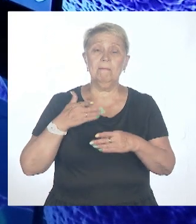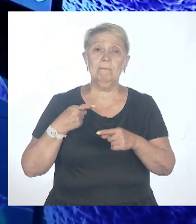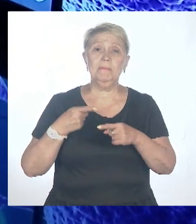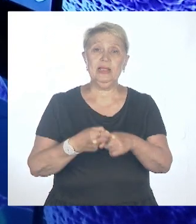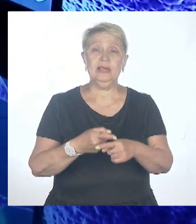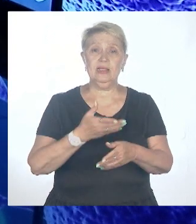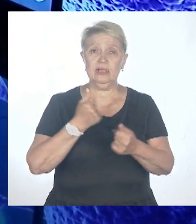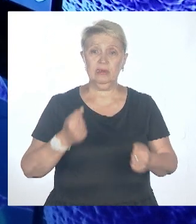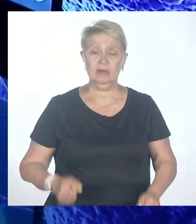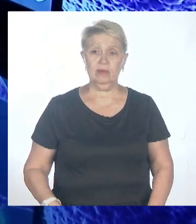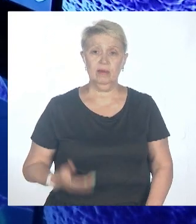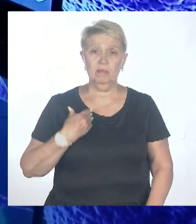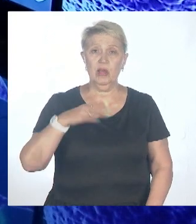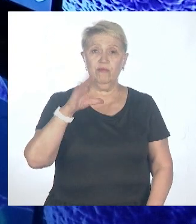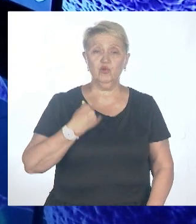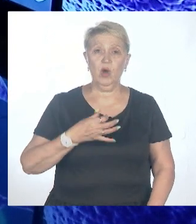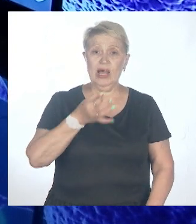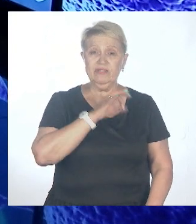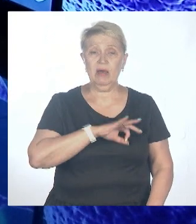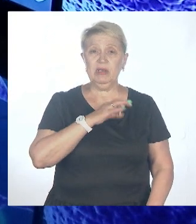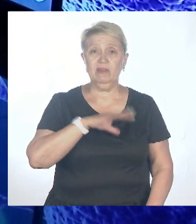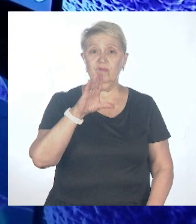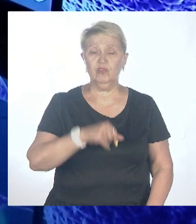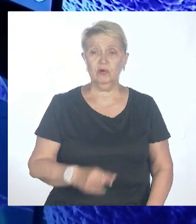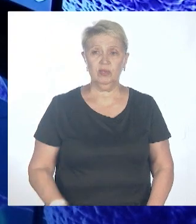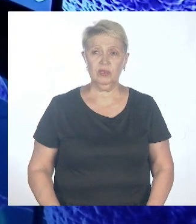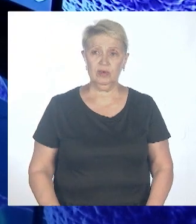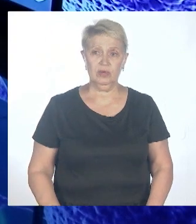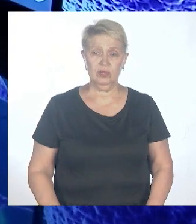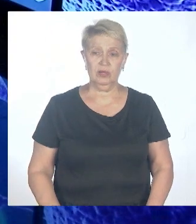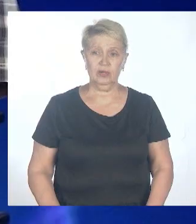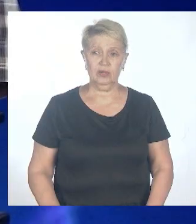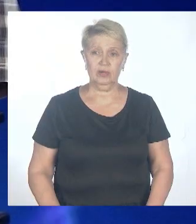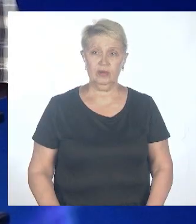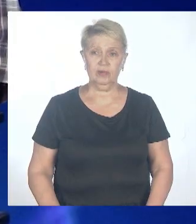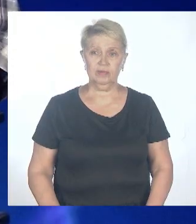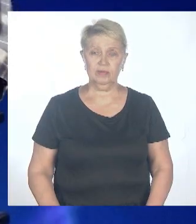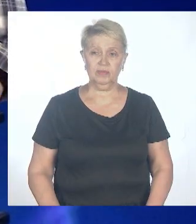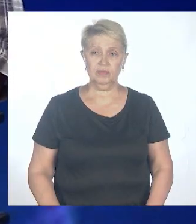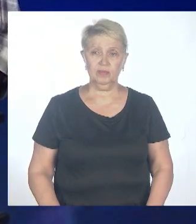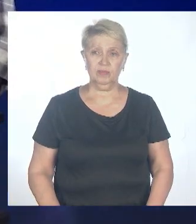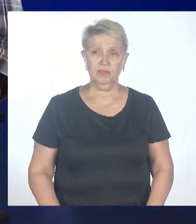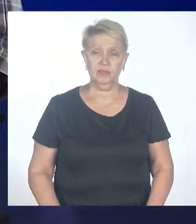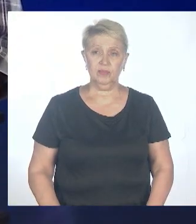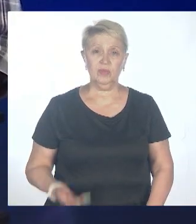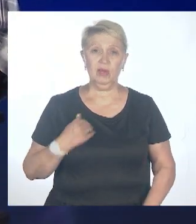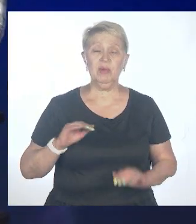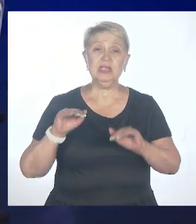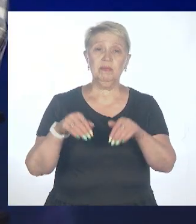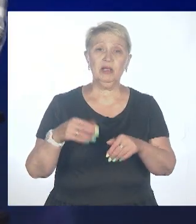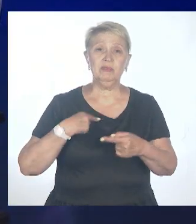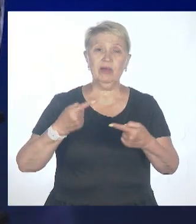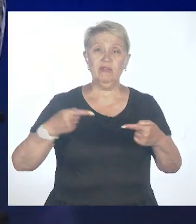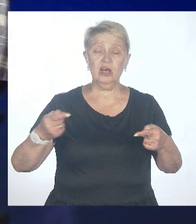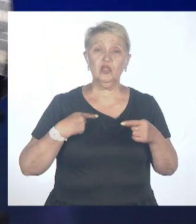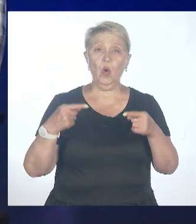планету все интенсивнее, мы забираемся в очень дальние уголки, а там, как вы понимаете, своя флора, фауна, в этой